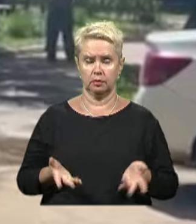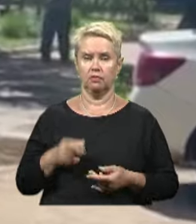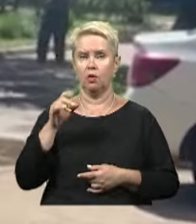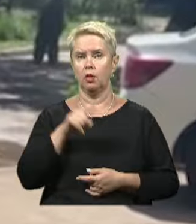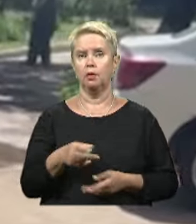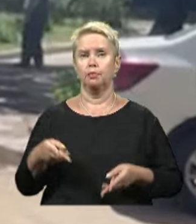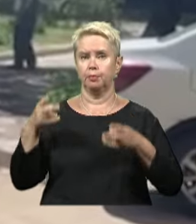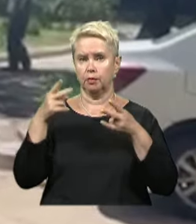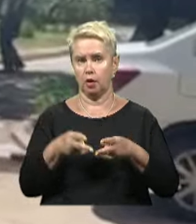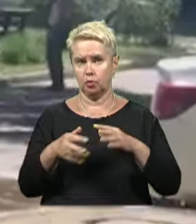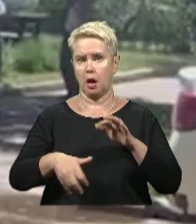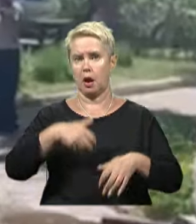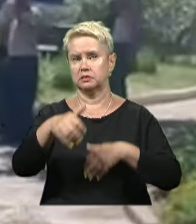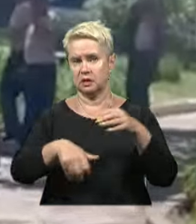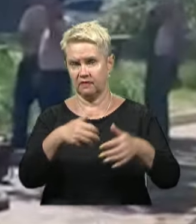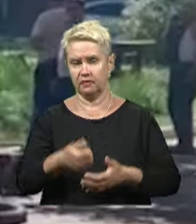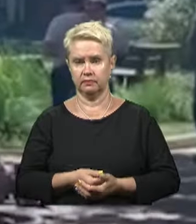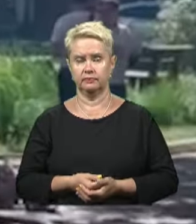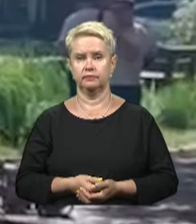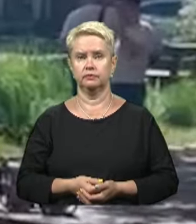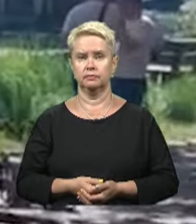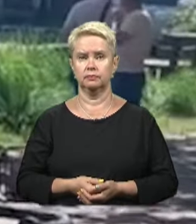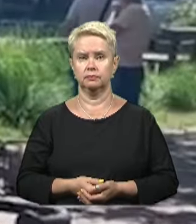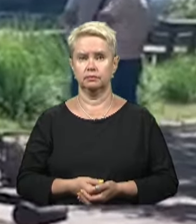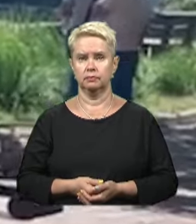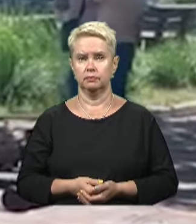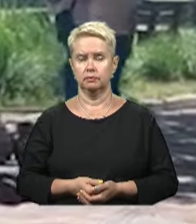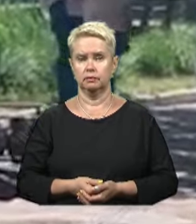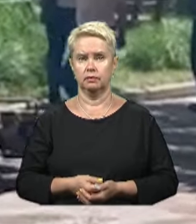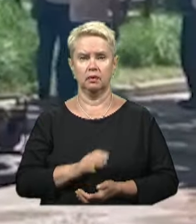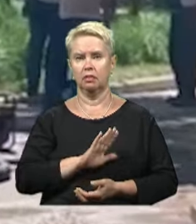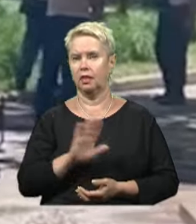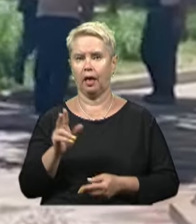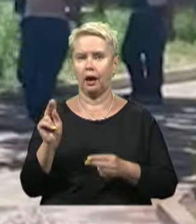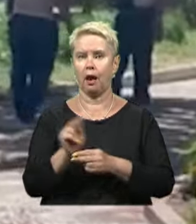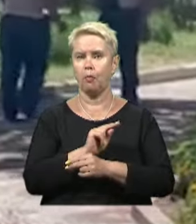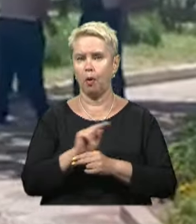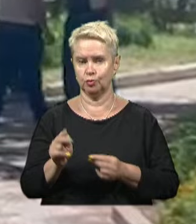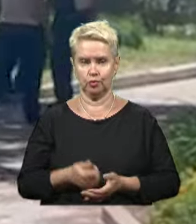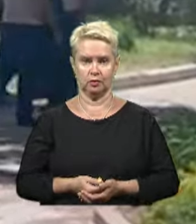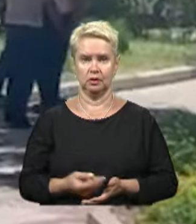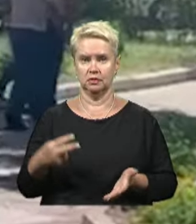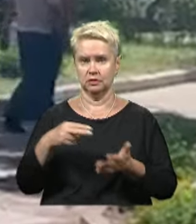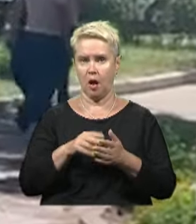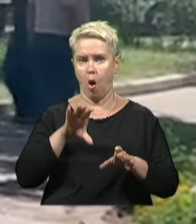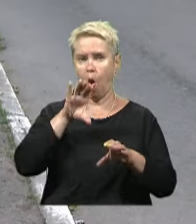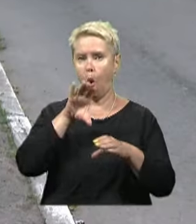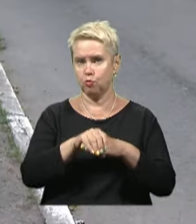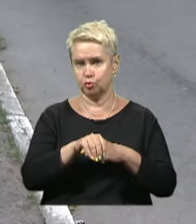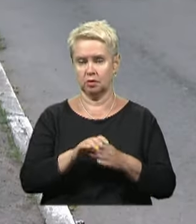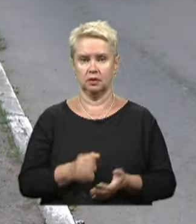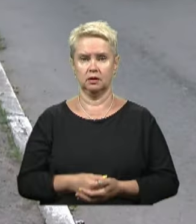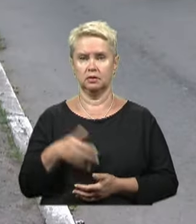приїжджають, вони розривають, вони не ремонтують. Ставлять хомуточки,